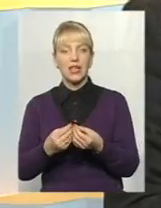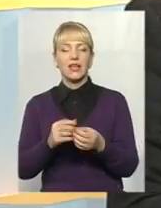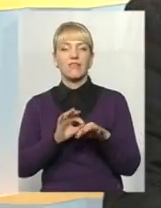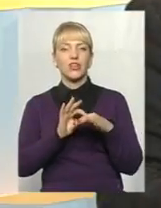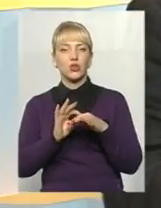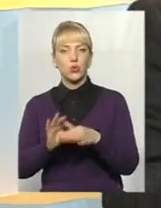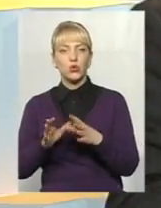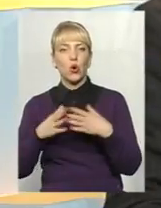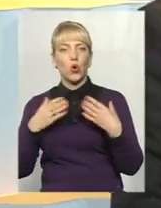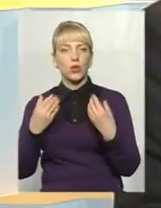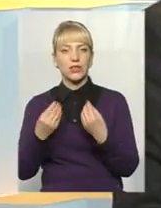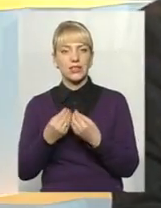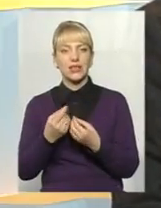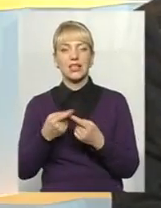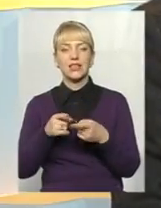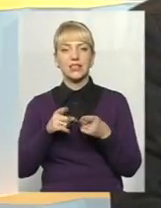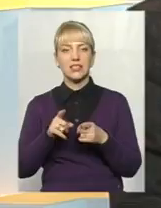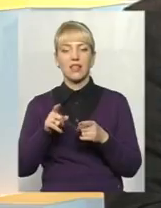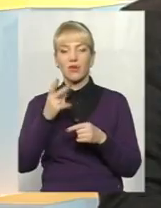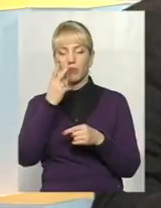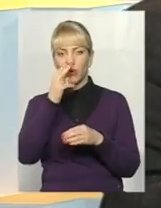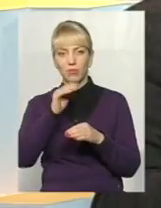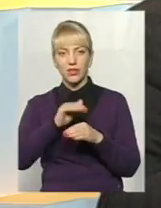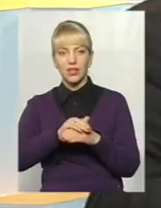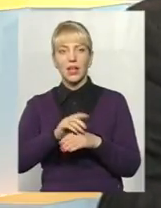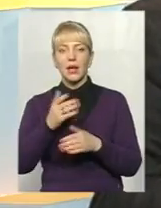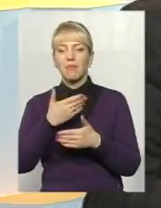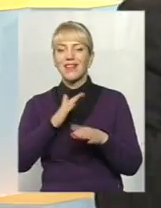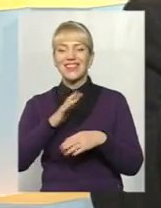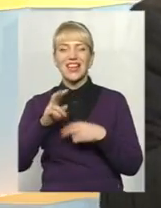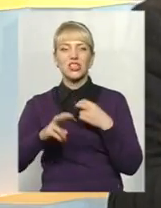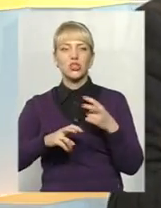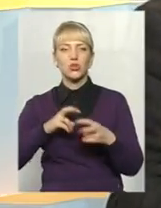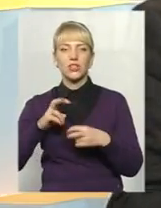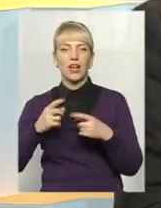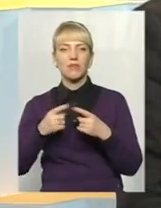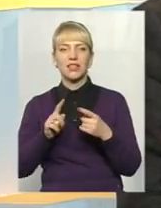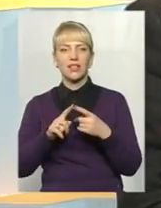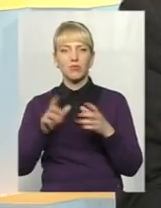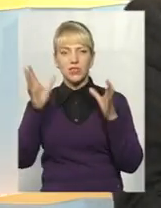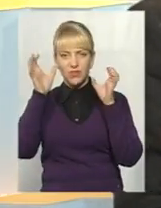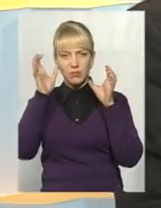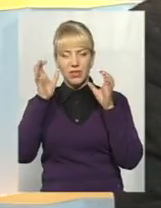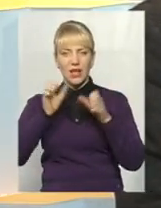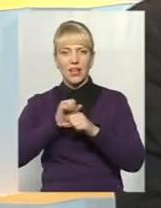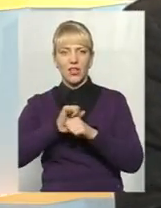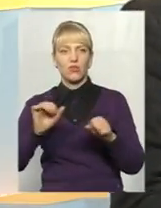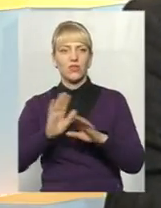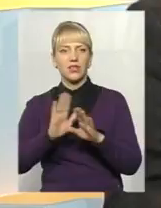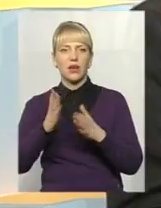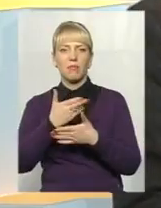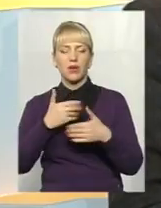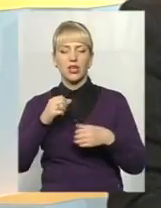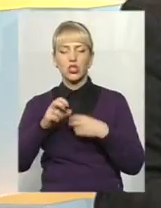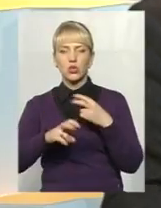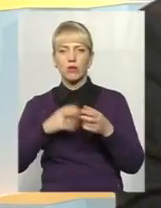дійсно, якщо ви навіть з цього невеличкого сюжету помітили, ми не шукаємо тих героївських, якихось героїв. Ми шукаємо своїх героїв. А в